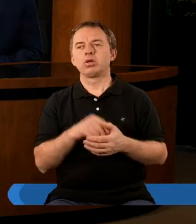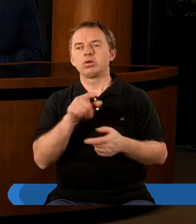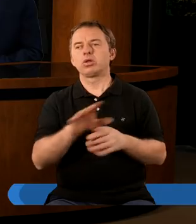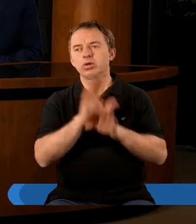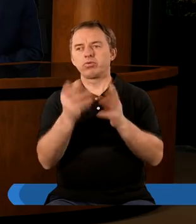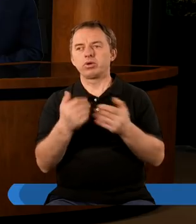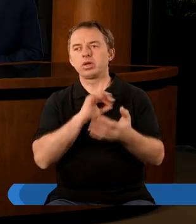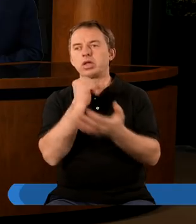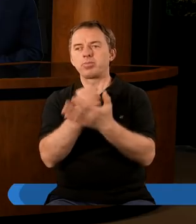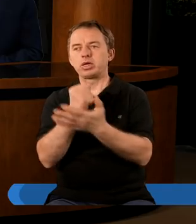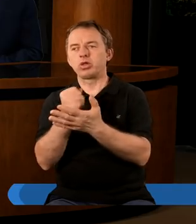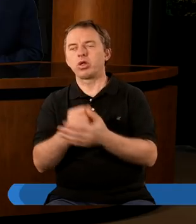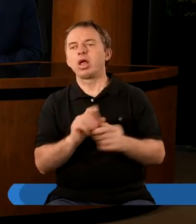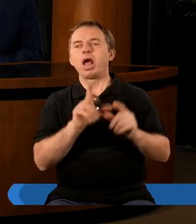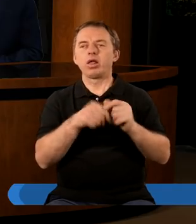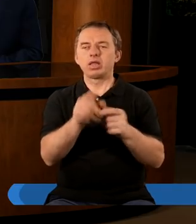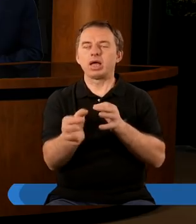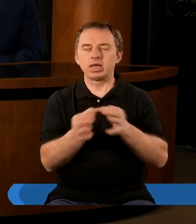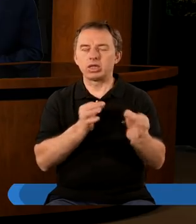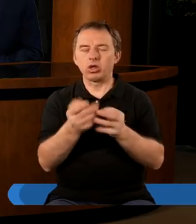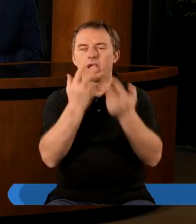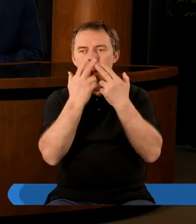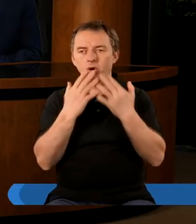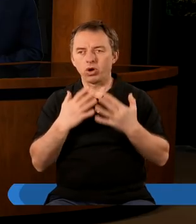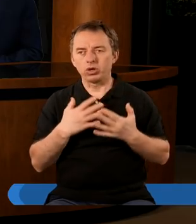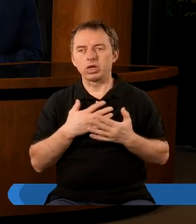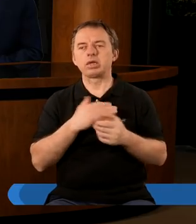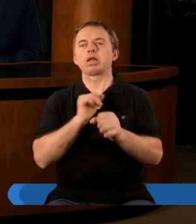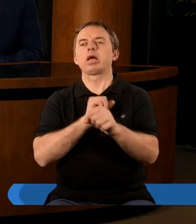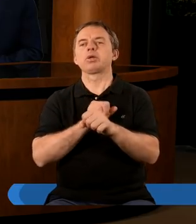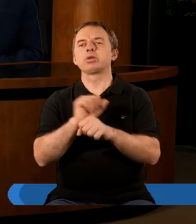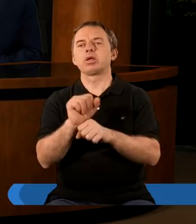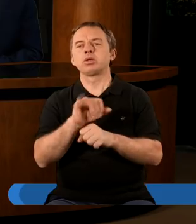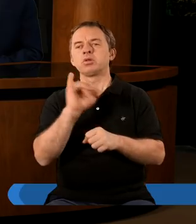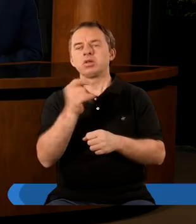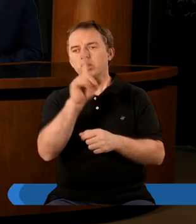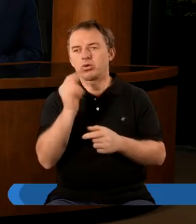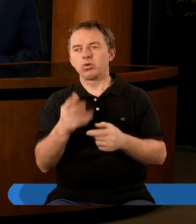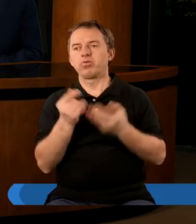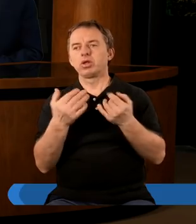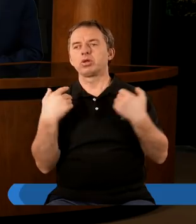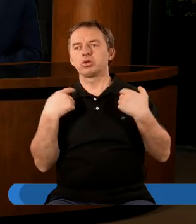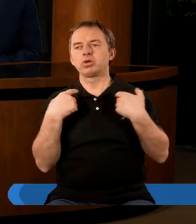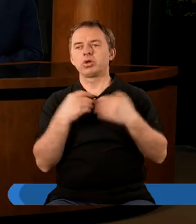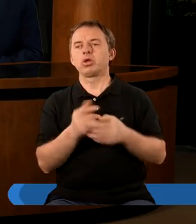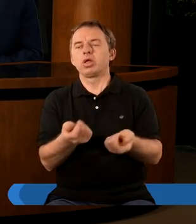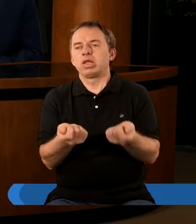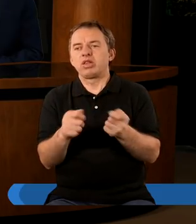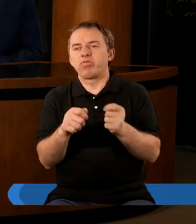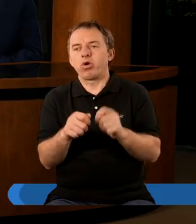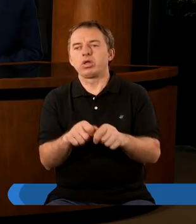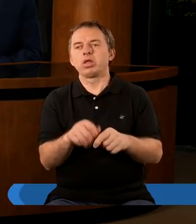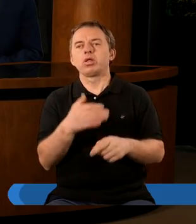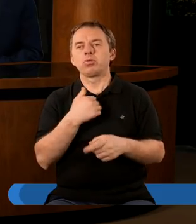księga, która jest zapieczętowana. Ale właśnie ta historia pokazana jest, jak ja rozumiem, prawda? Właśnie z tego zwoju,